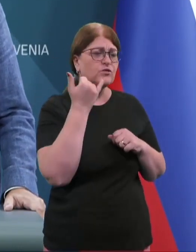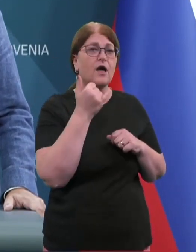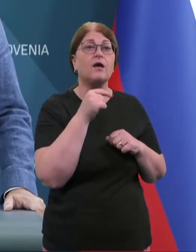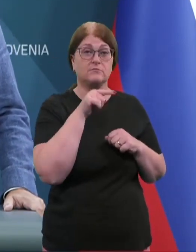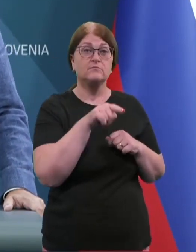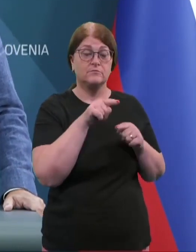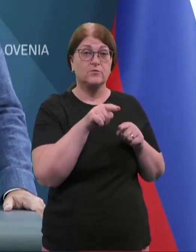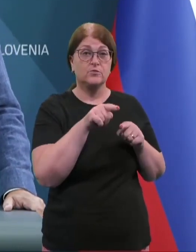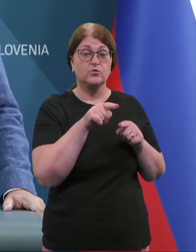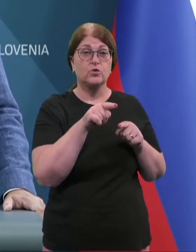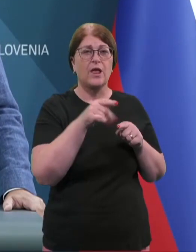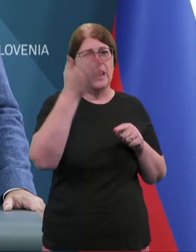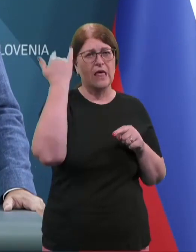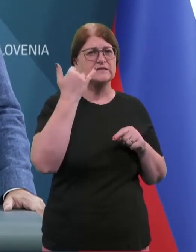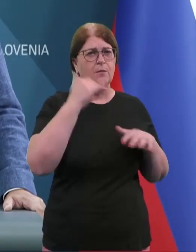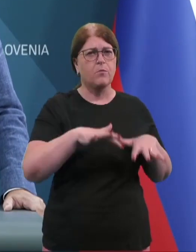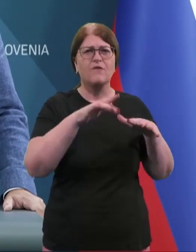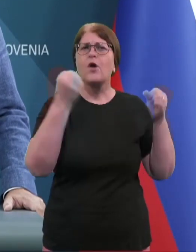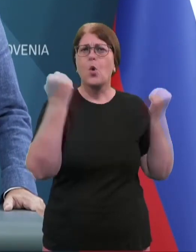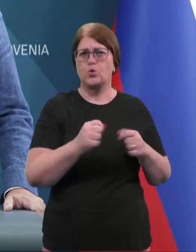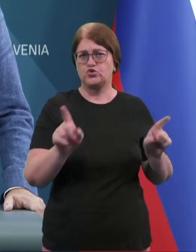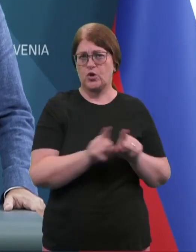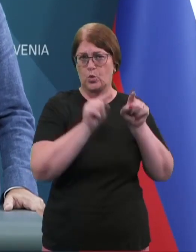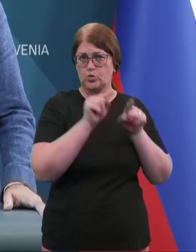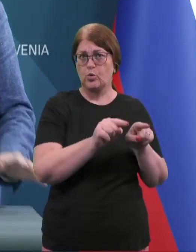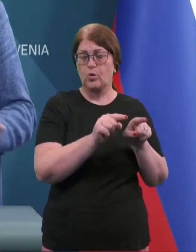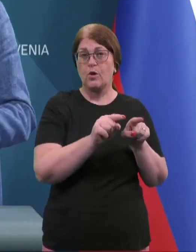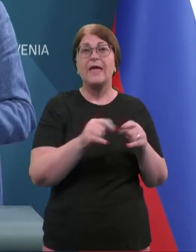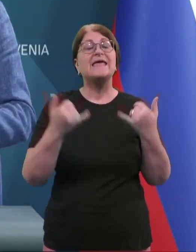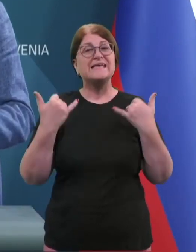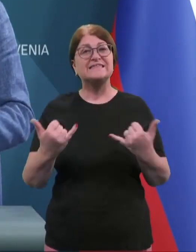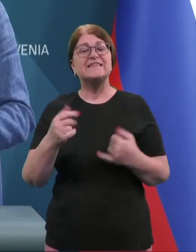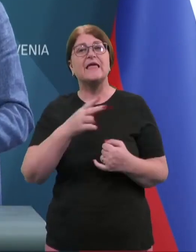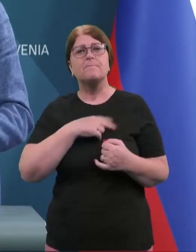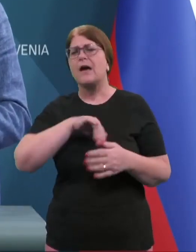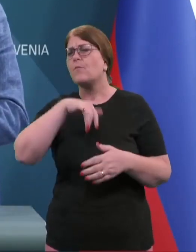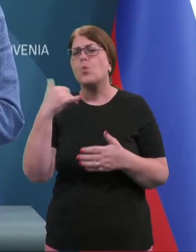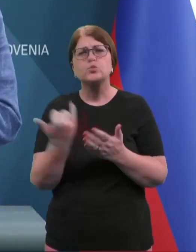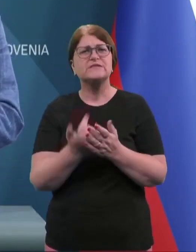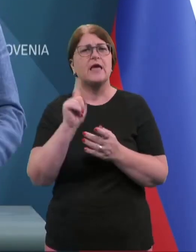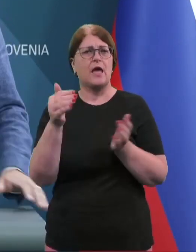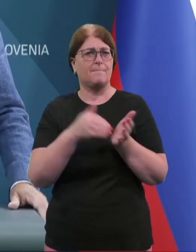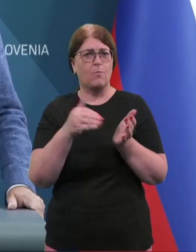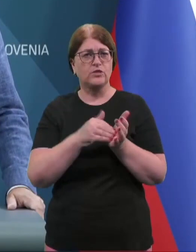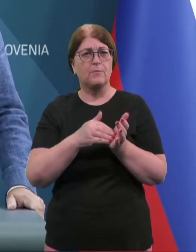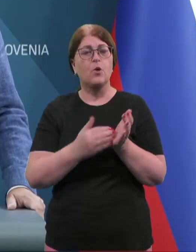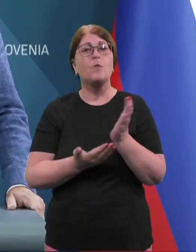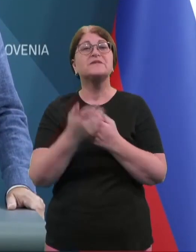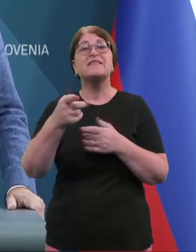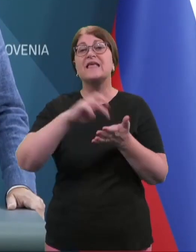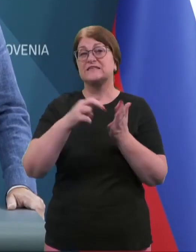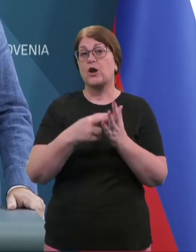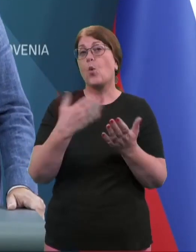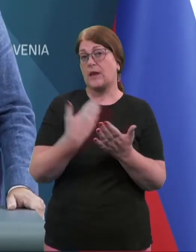so bile lanske poplave hujše od tega, tako da zdaj imamo vse potrebno, da imamo te strokovne